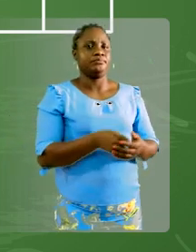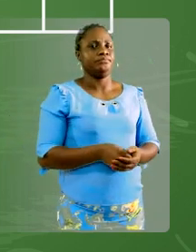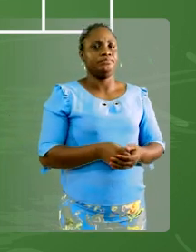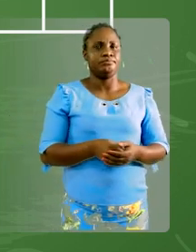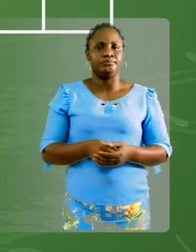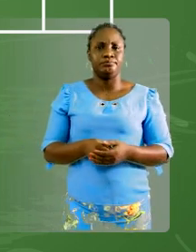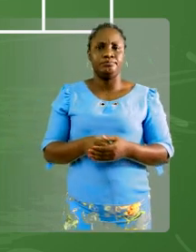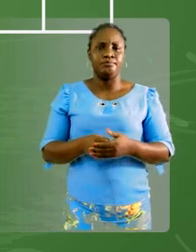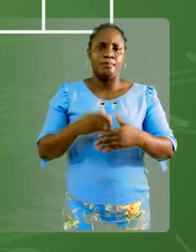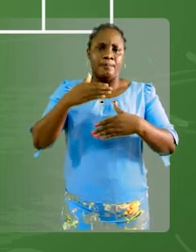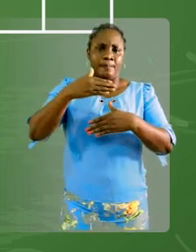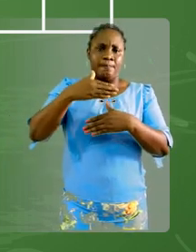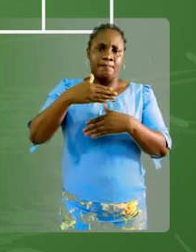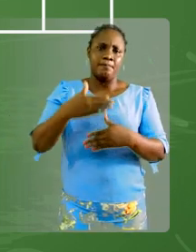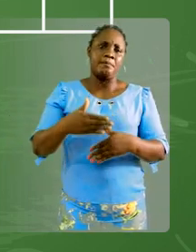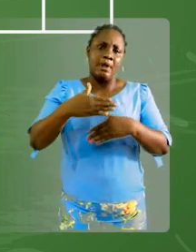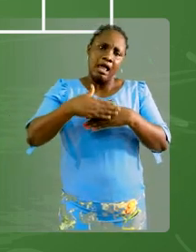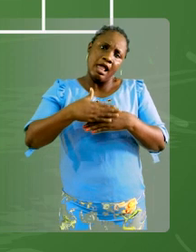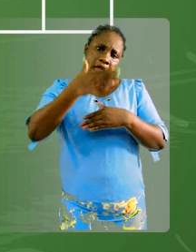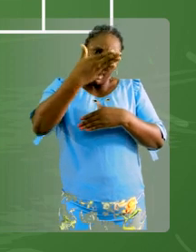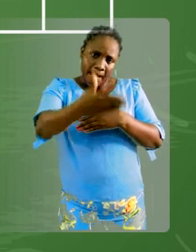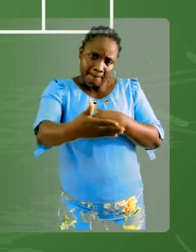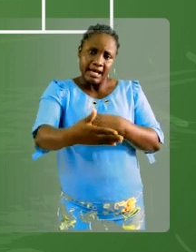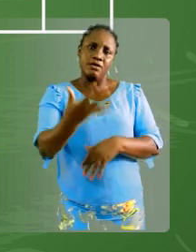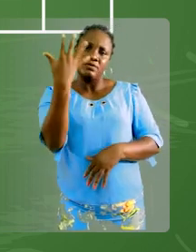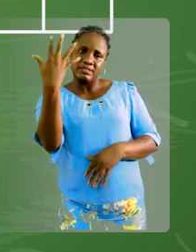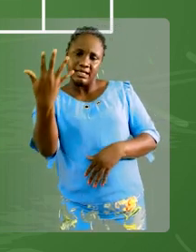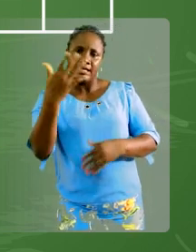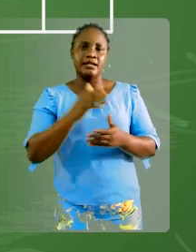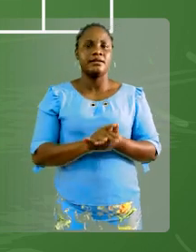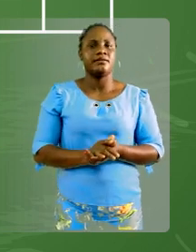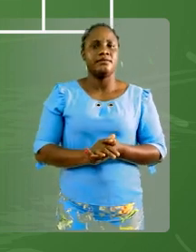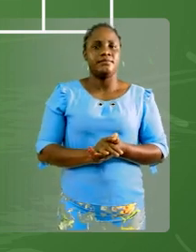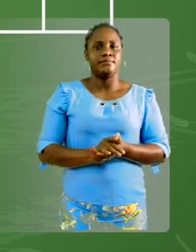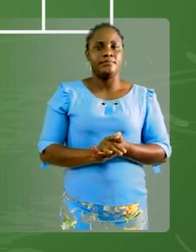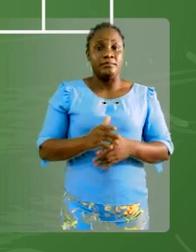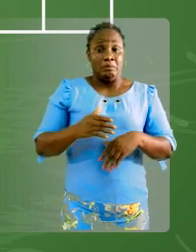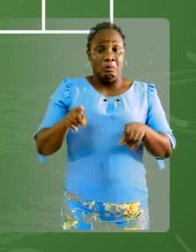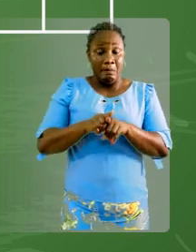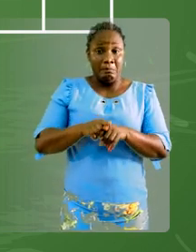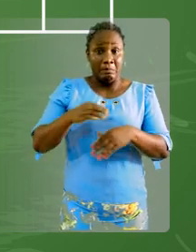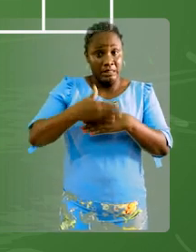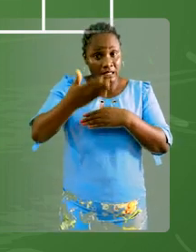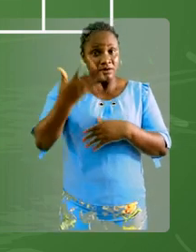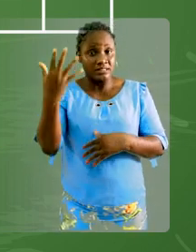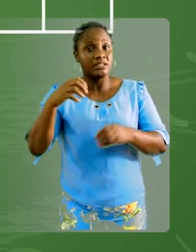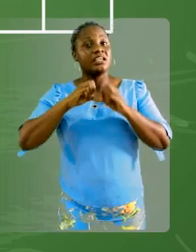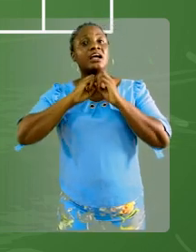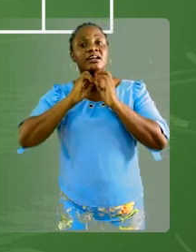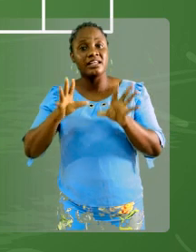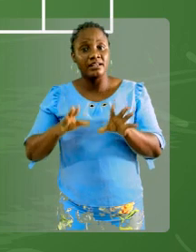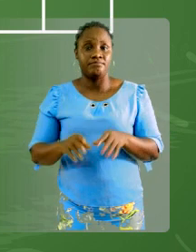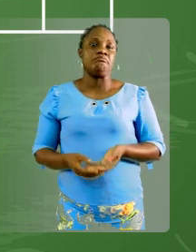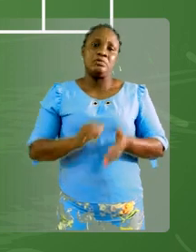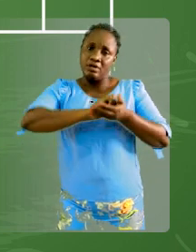2 rangs. C'est-à-dire, la virgule va se placer derrière le 5. Mais puisque derrière le 5, il n a rien, alors on peut enlever la